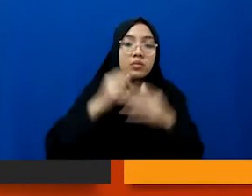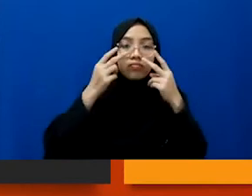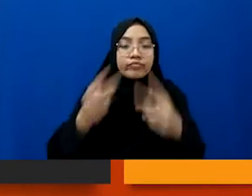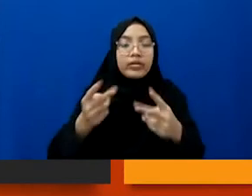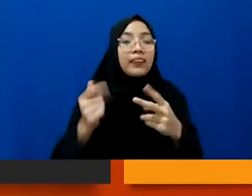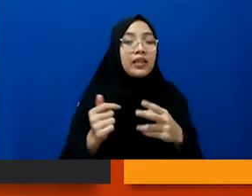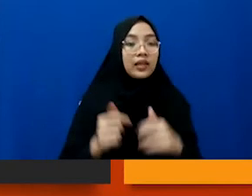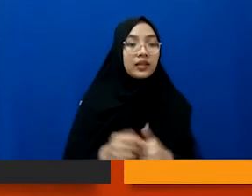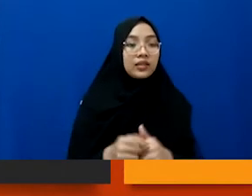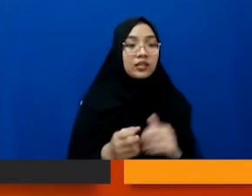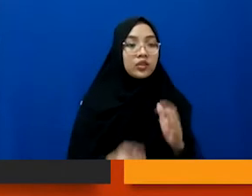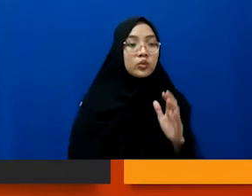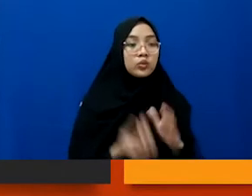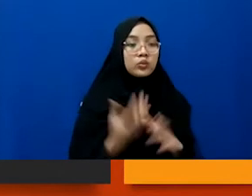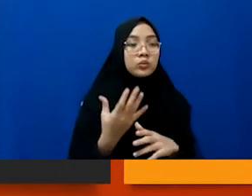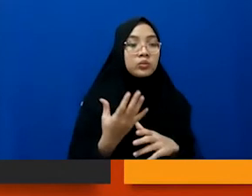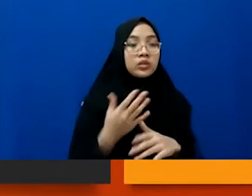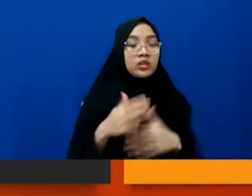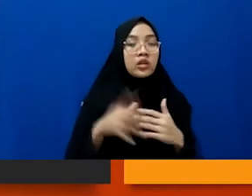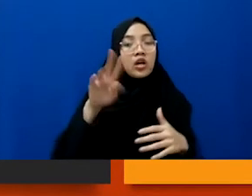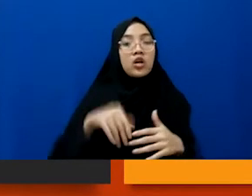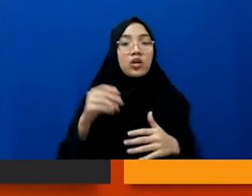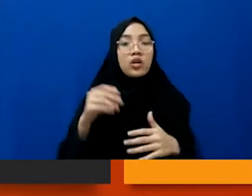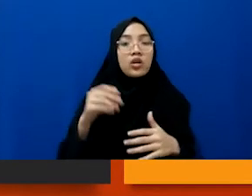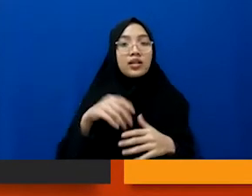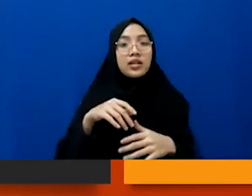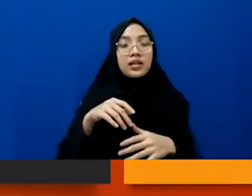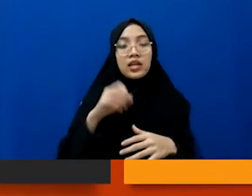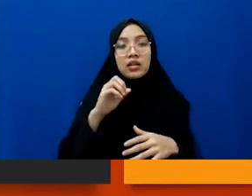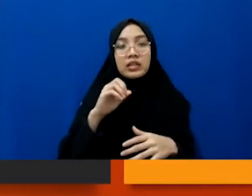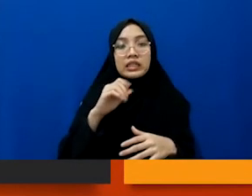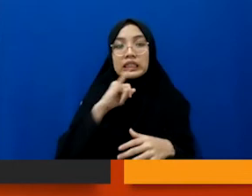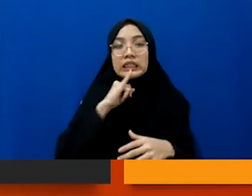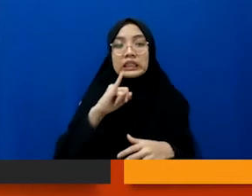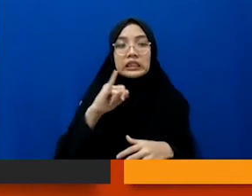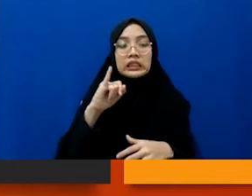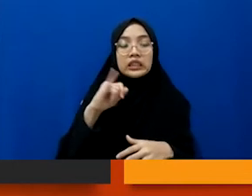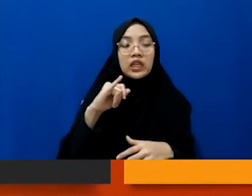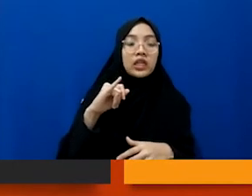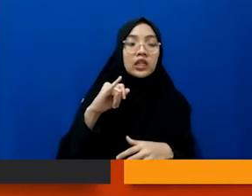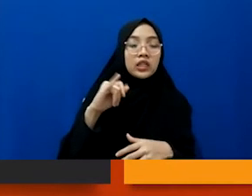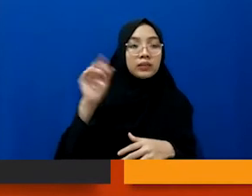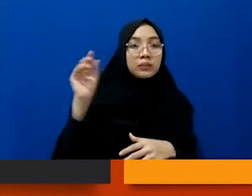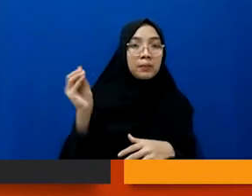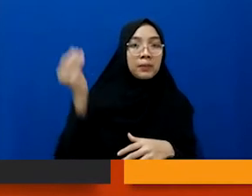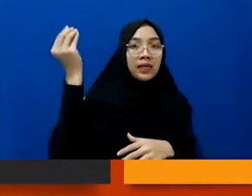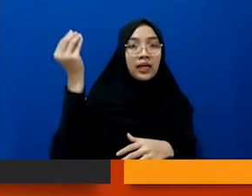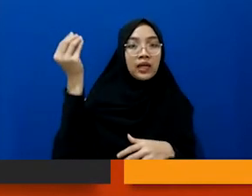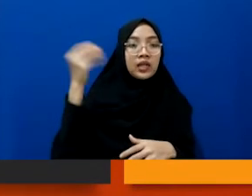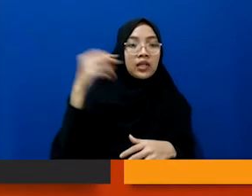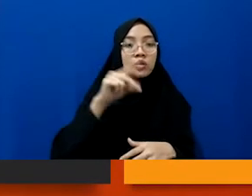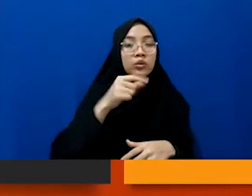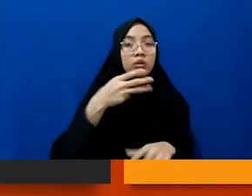juga harus seizit atasannya atasan dalam artinya adalah soal apa redaksi